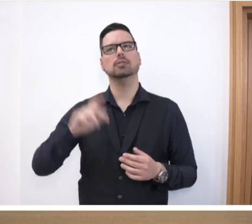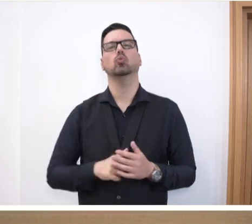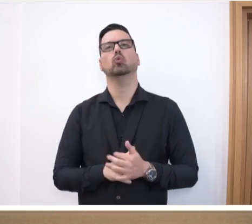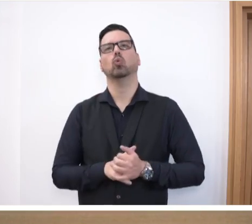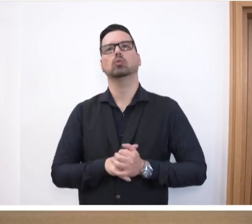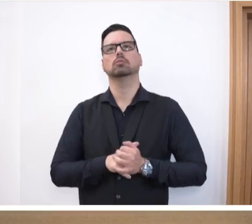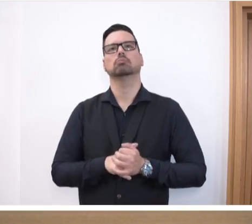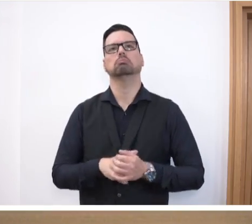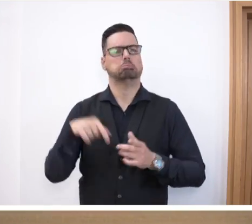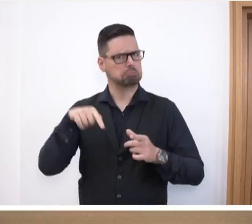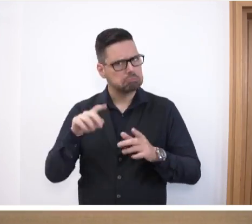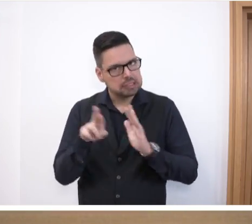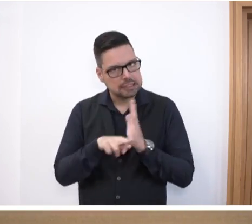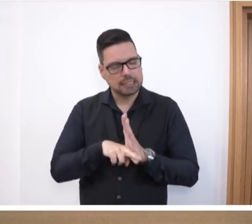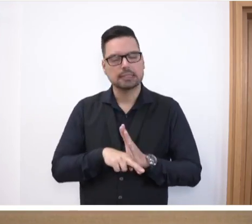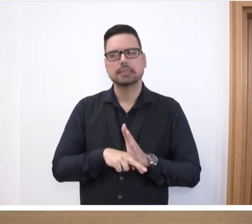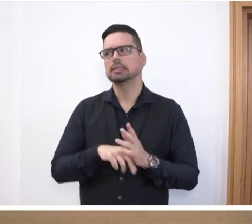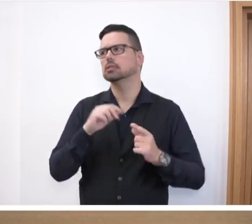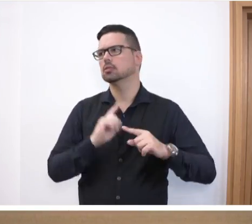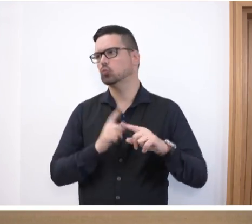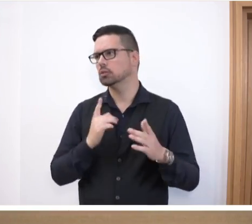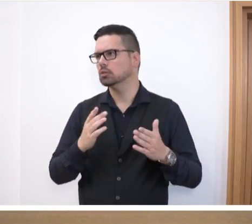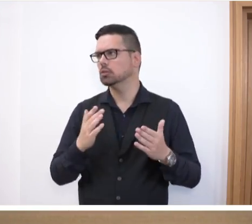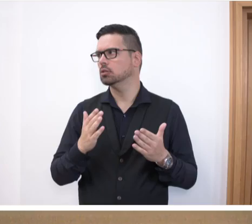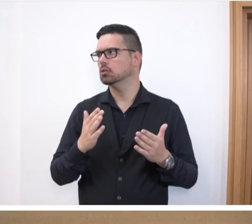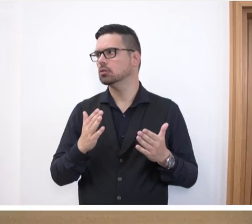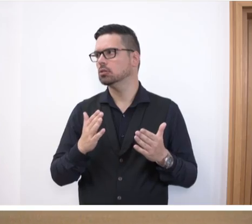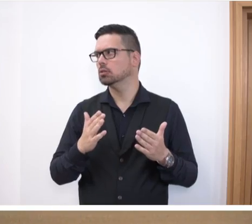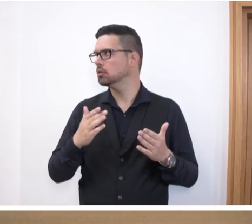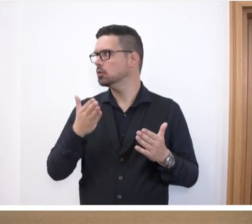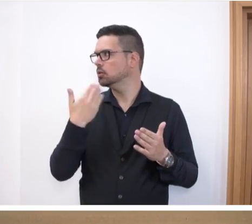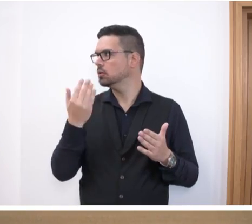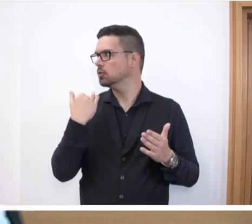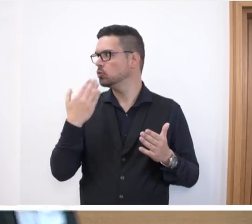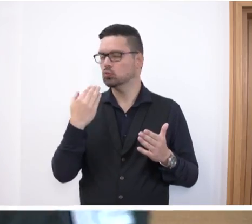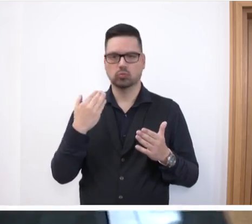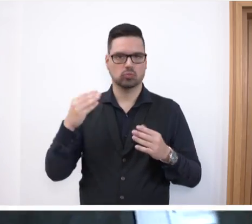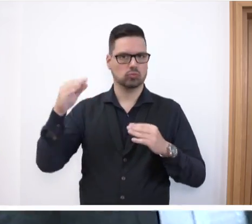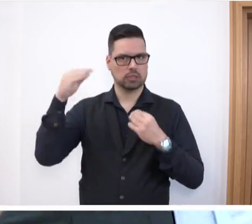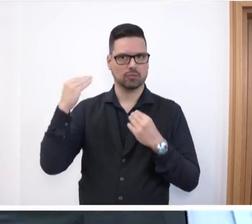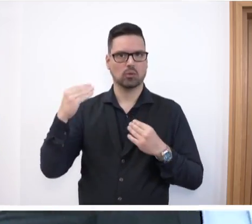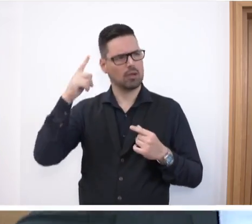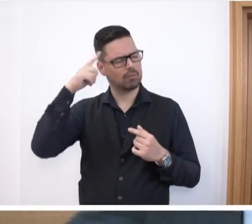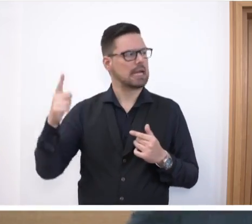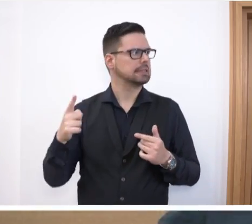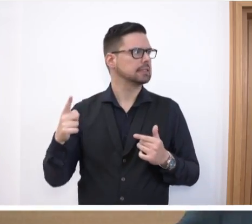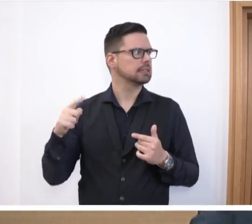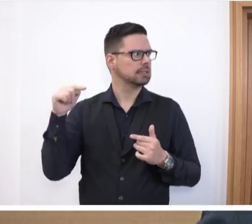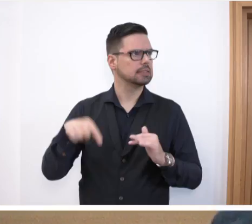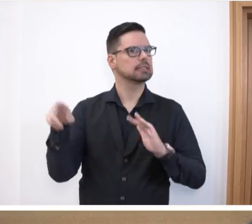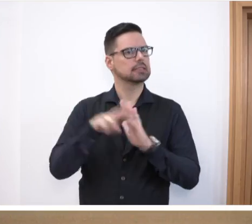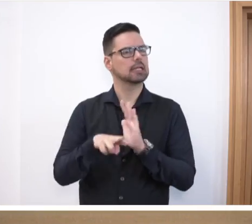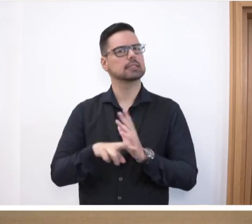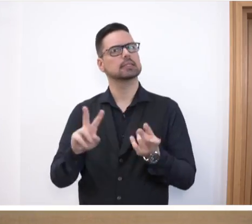zu diesem Gesetz und es wurde dazu keine Rückmeldung gegeben. Ich habe, seit ich weiß, dass das Gesetz